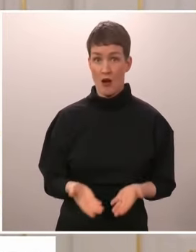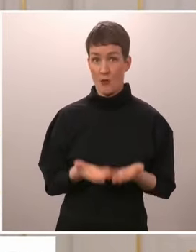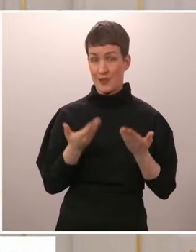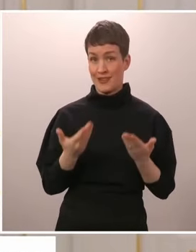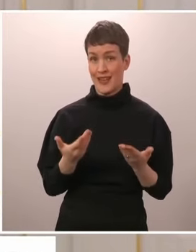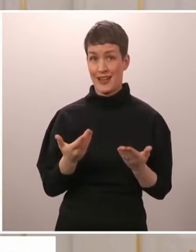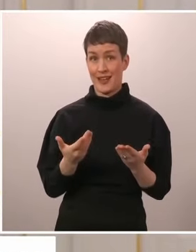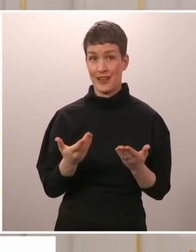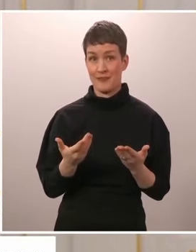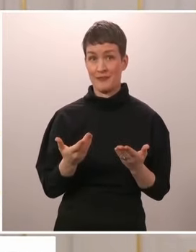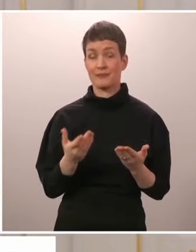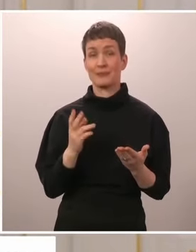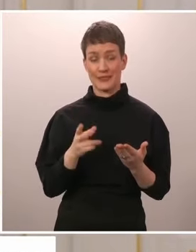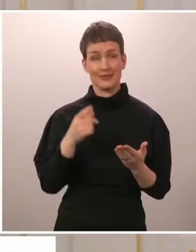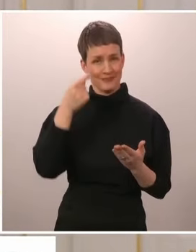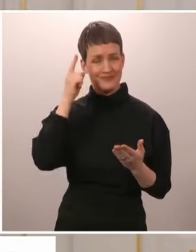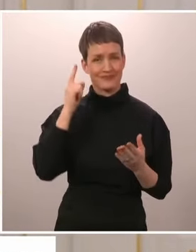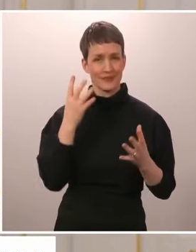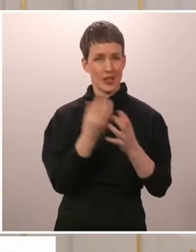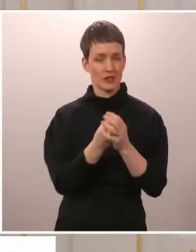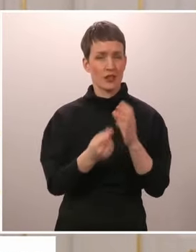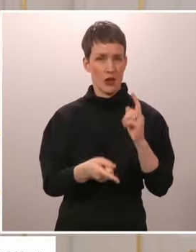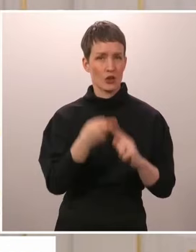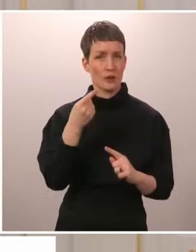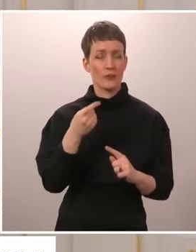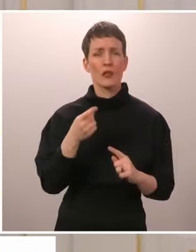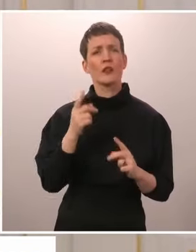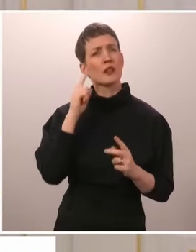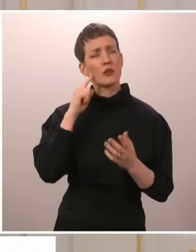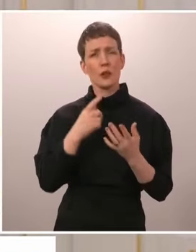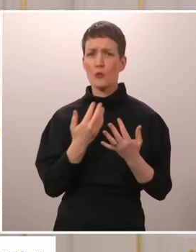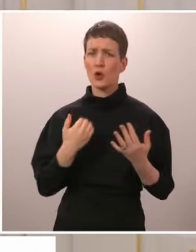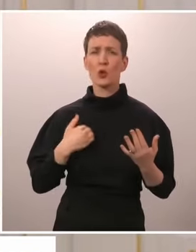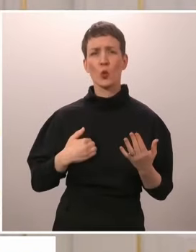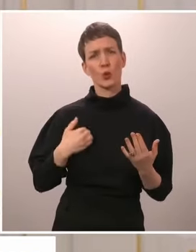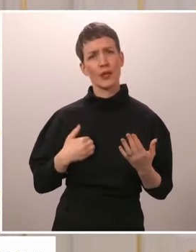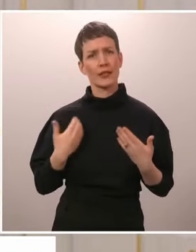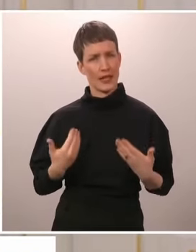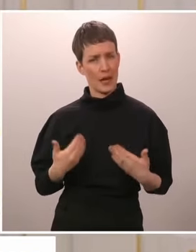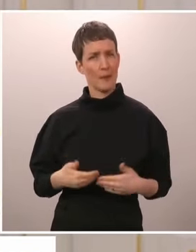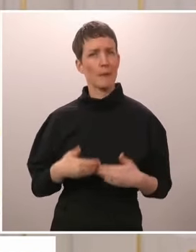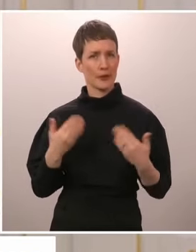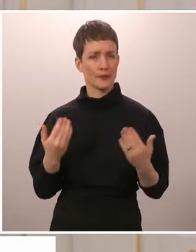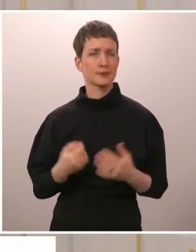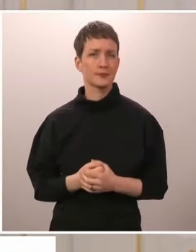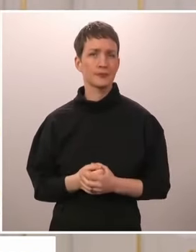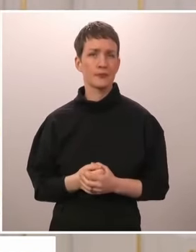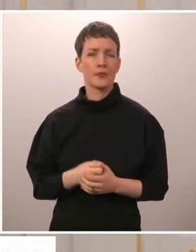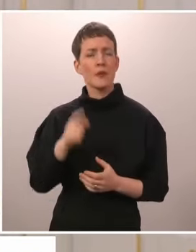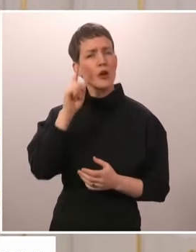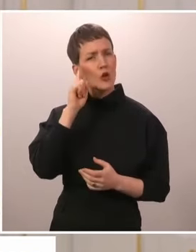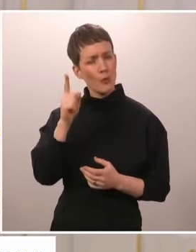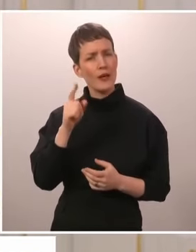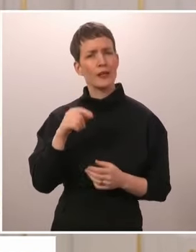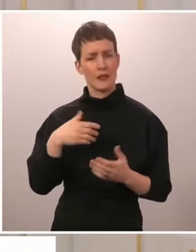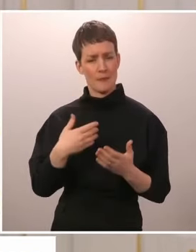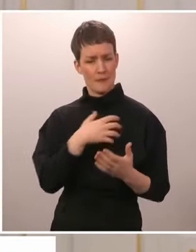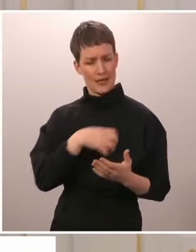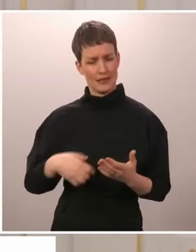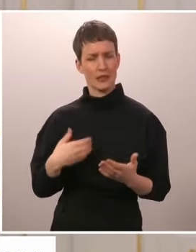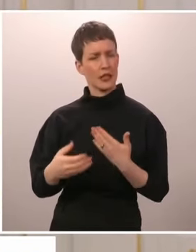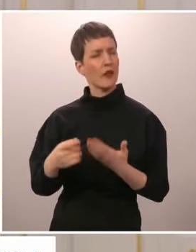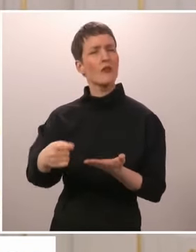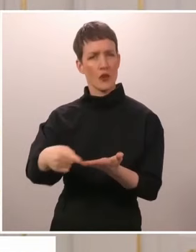sitä kautta. Eli monilla tapaa tunteellinen päivä. Ymmärrän hyvin tämän tehtävän vaativuuden, ja